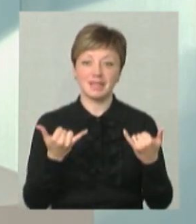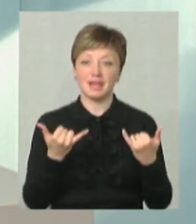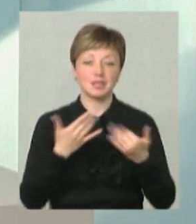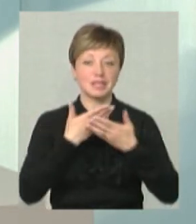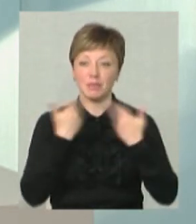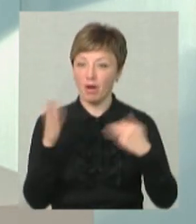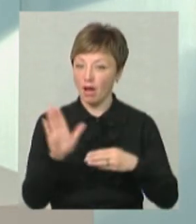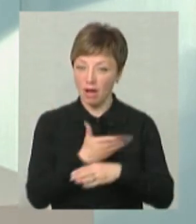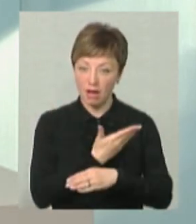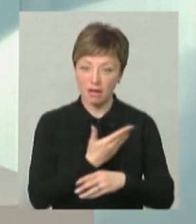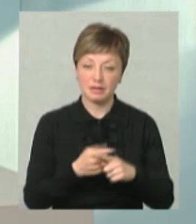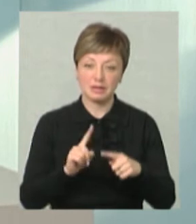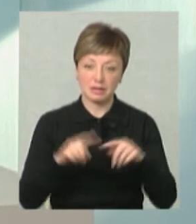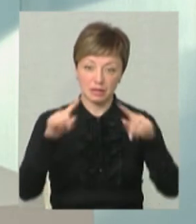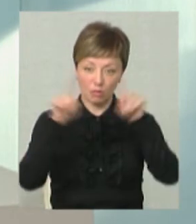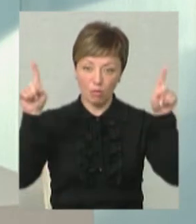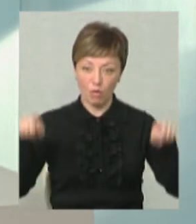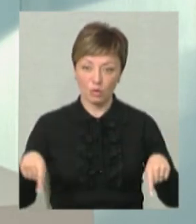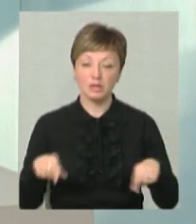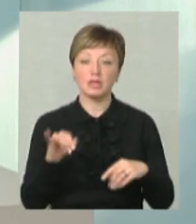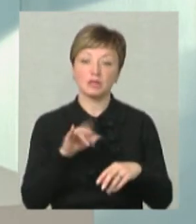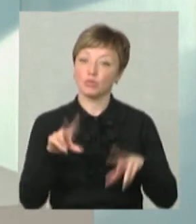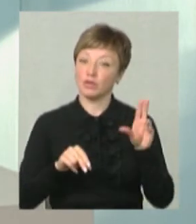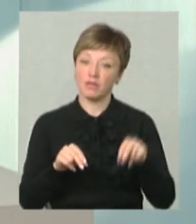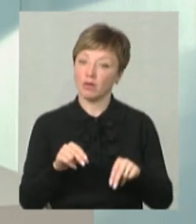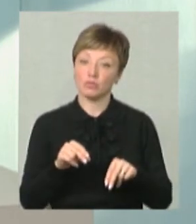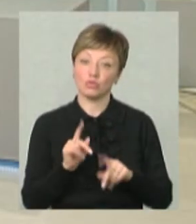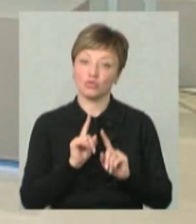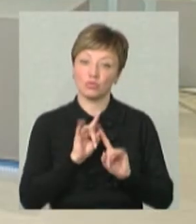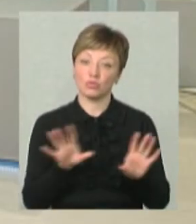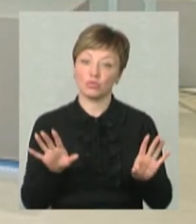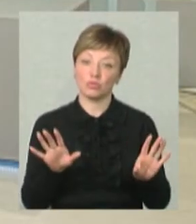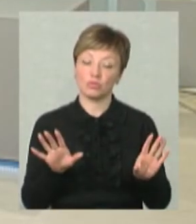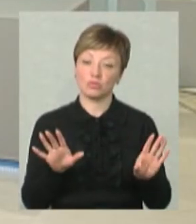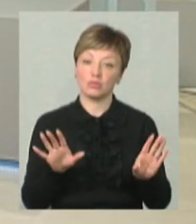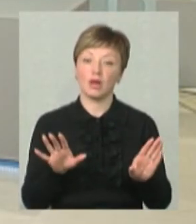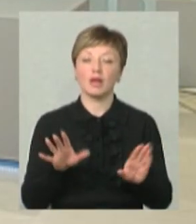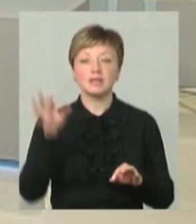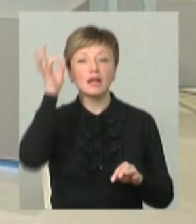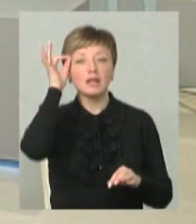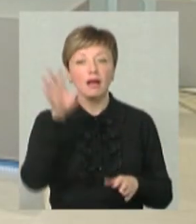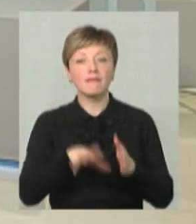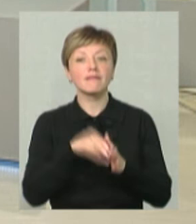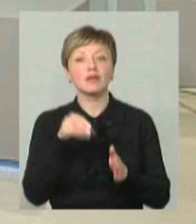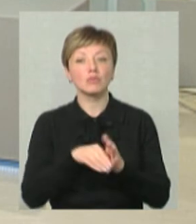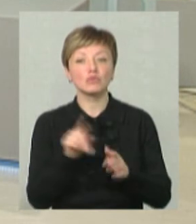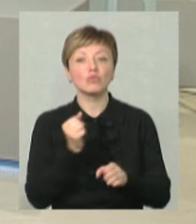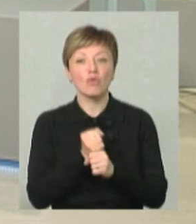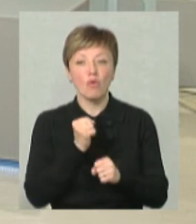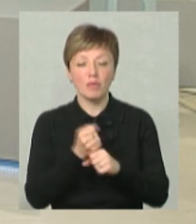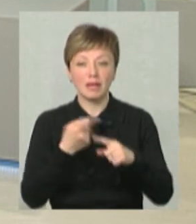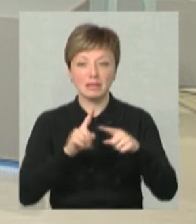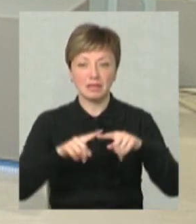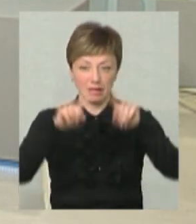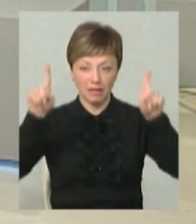немає, цих постерів. Ну і сподіваємося, що… Ну а так, що згадати, що з виборами, що робиться на тих